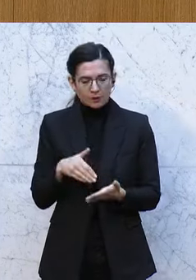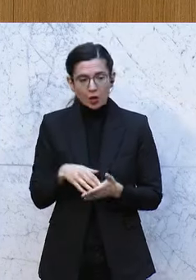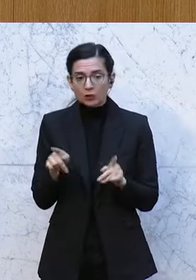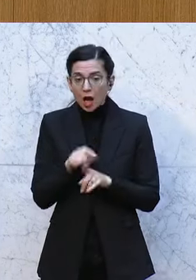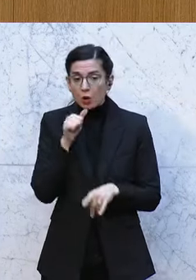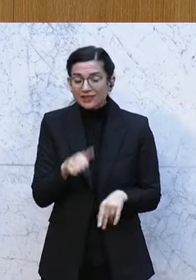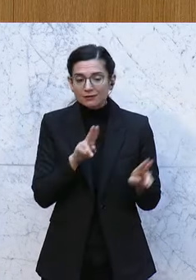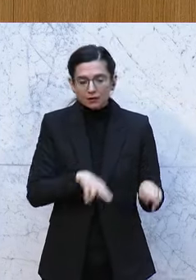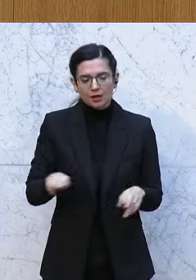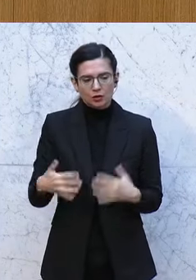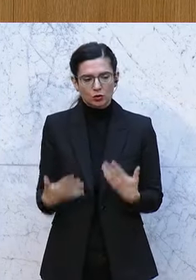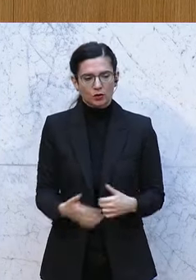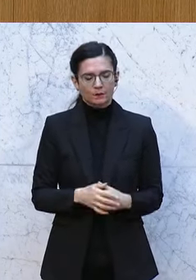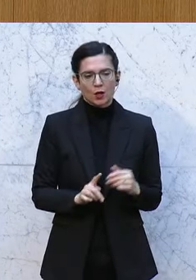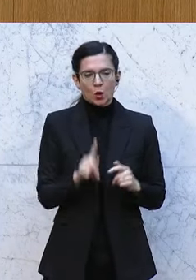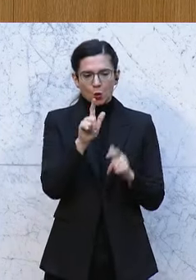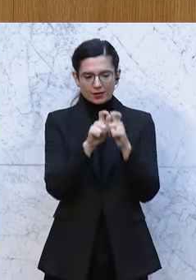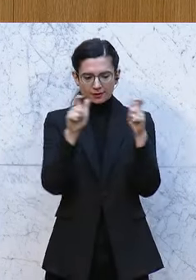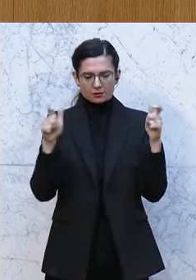zusteht. Hohes Haus.